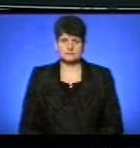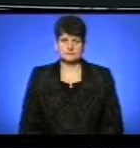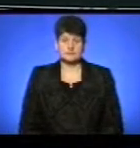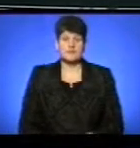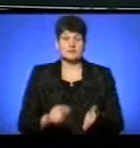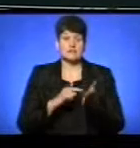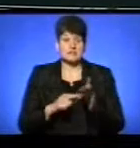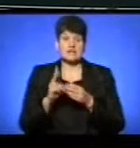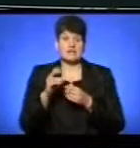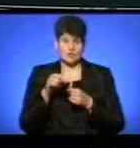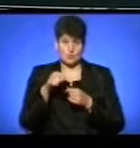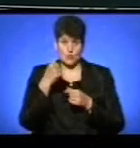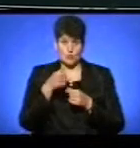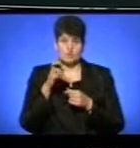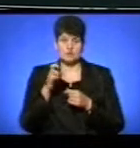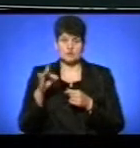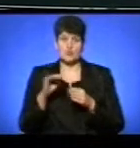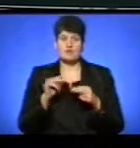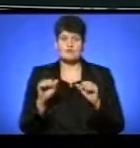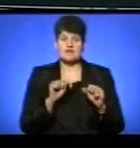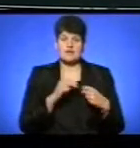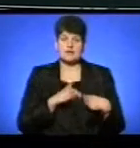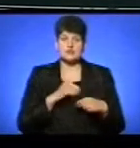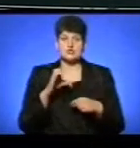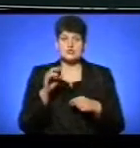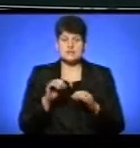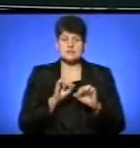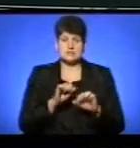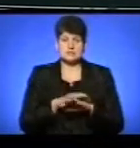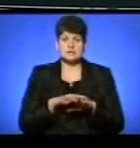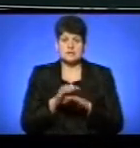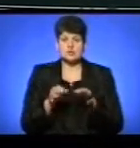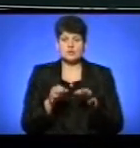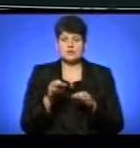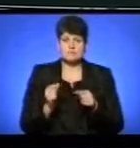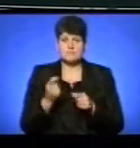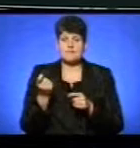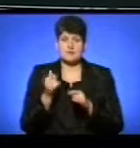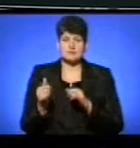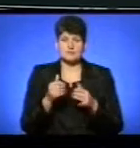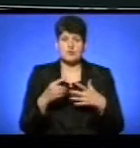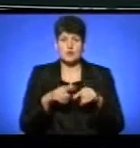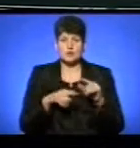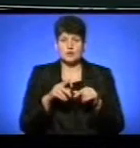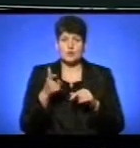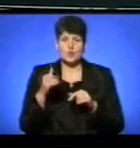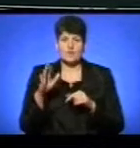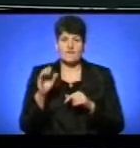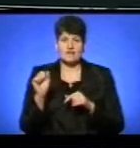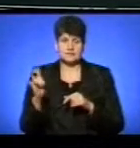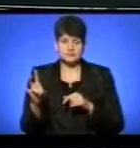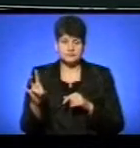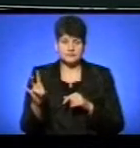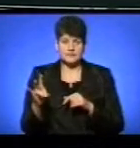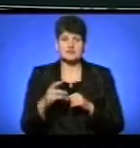Зазначу, з квітня цього року у Бучачі управління праці та соціального захисту населення судилося із малозабезпеченою родиною Гуйван. За